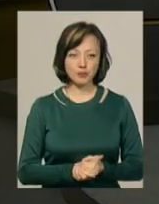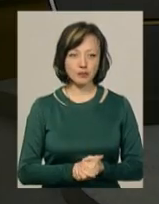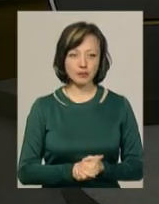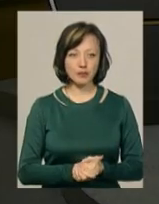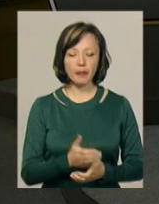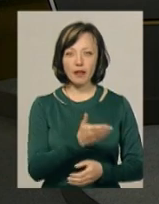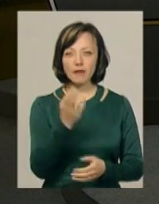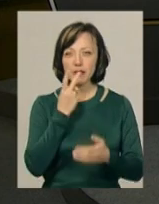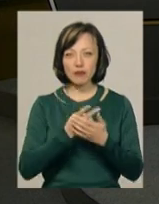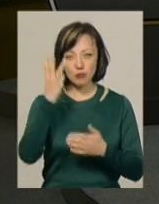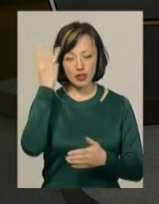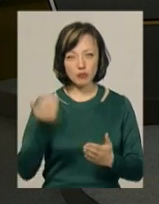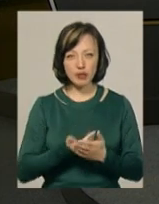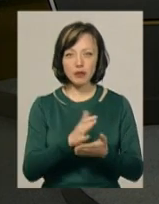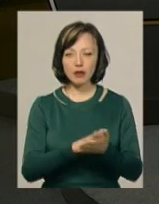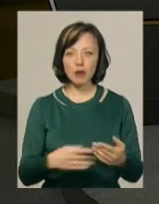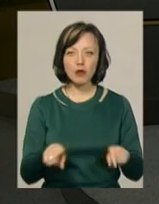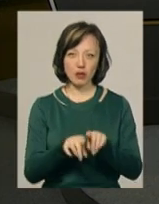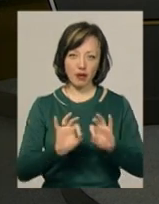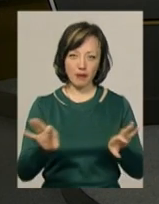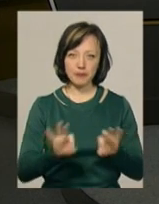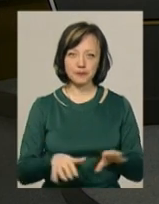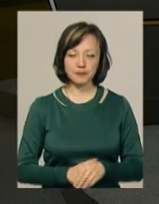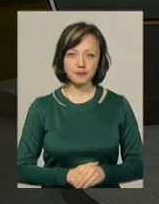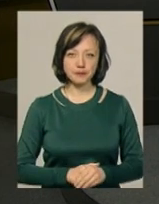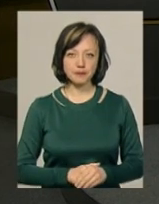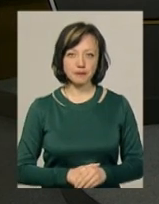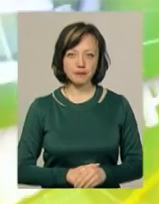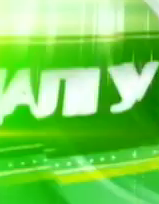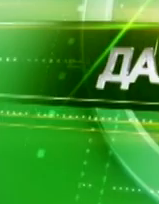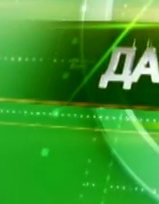Ви дивитеся Подільську панораму, далі анонс її другої частини.